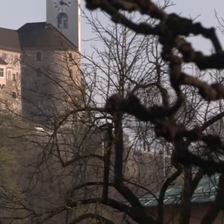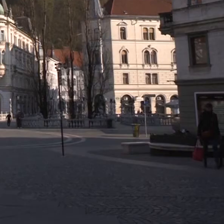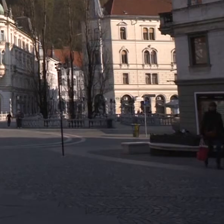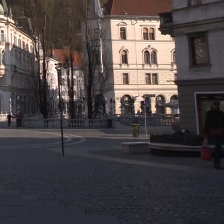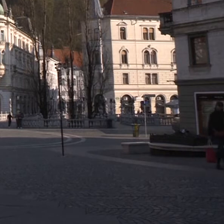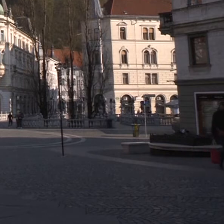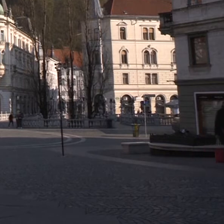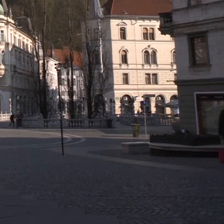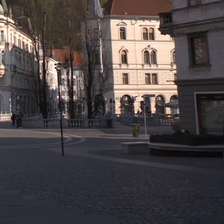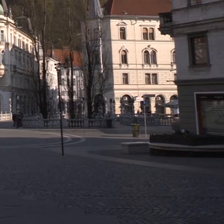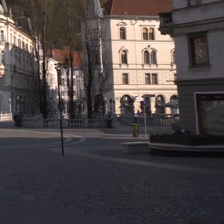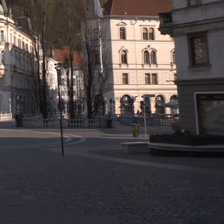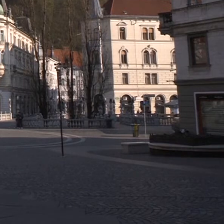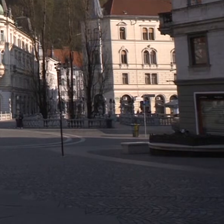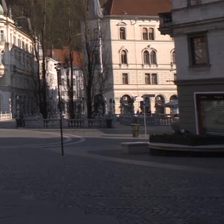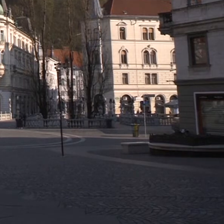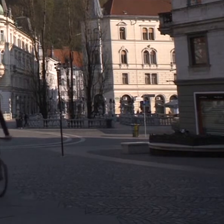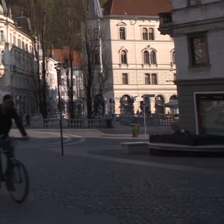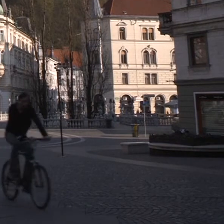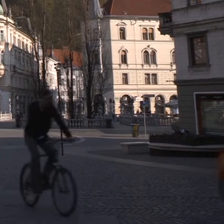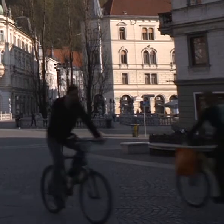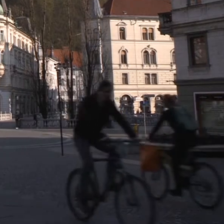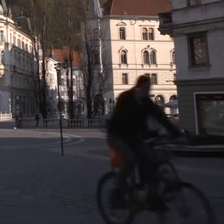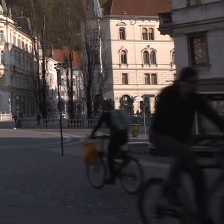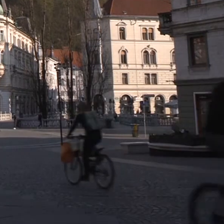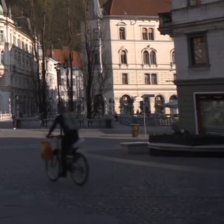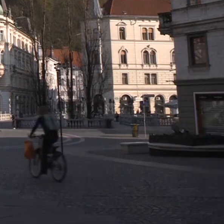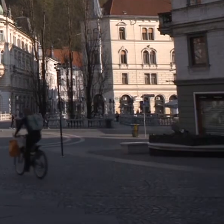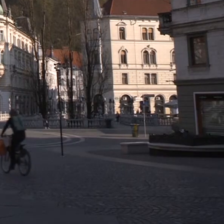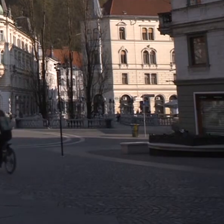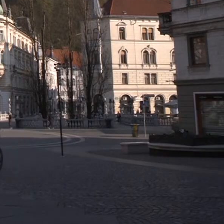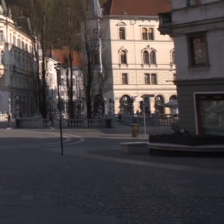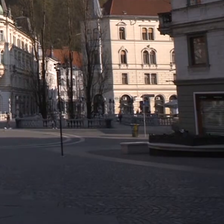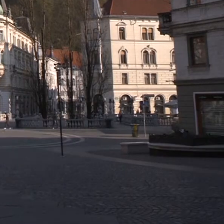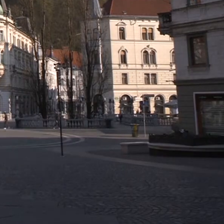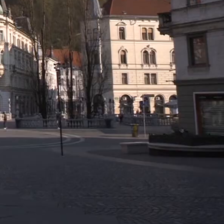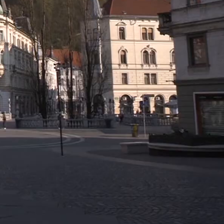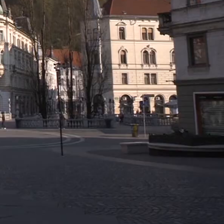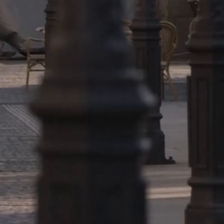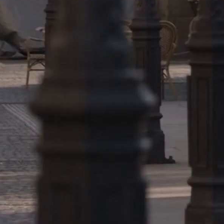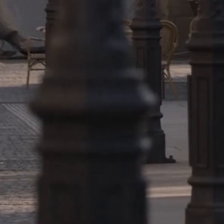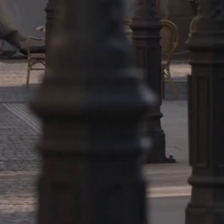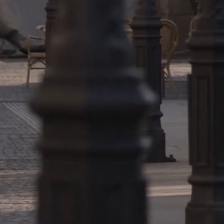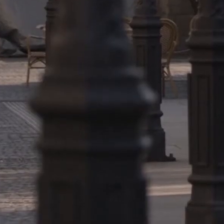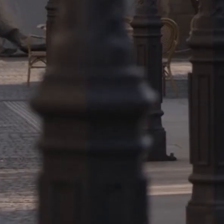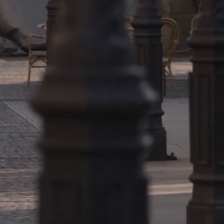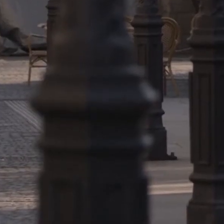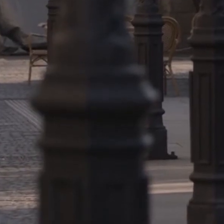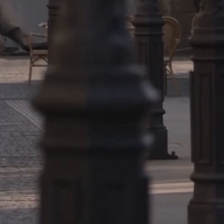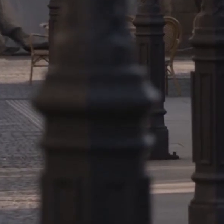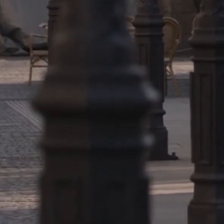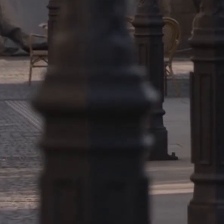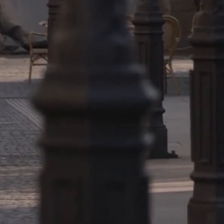iz koalicijske pogodbe. Med tem je na prvem mestu debirokratizacija, sledi decentralizacija in ureditev dogotrajne oskrbe.